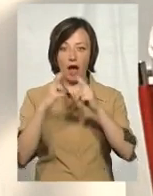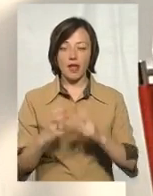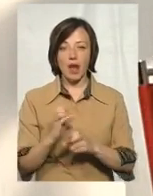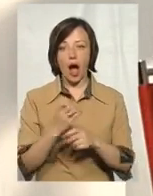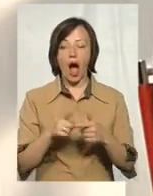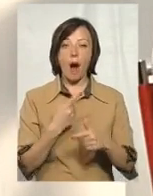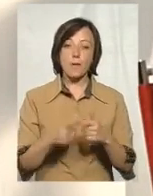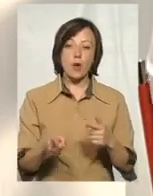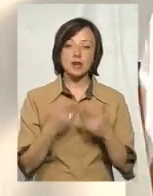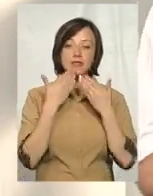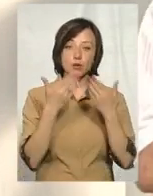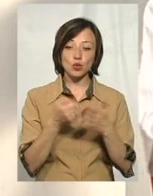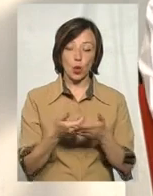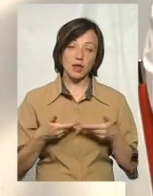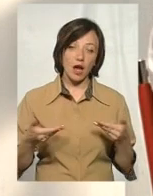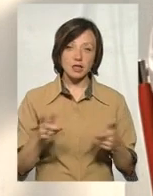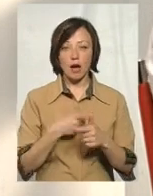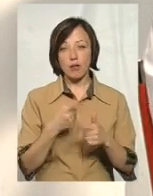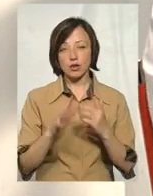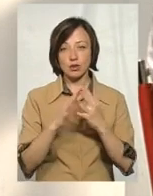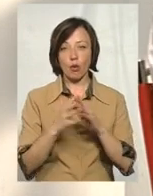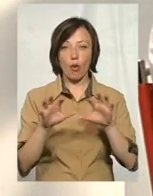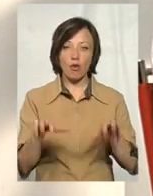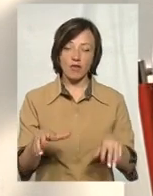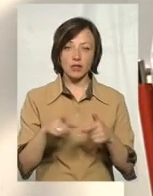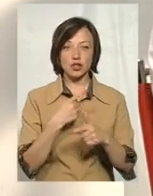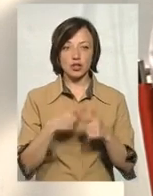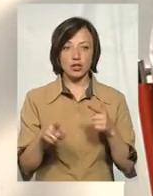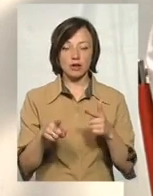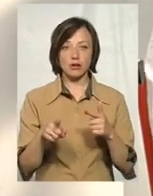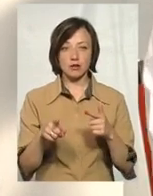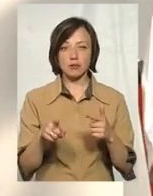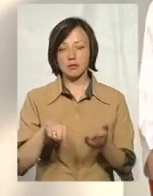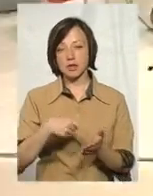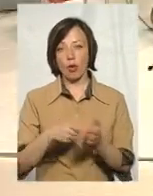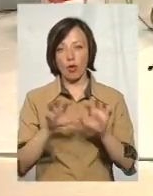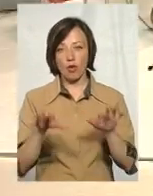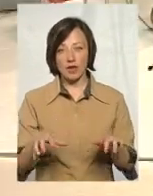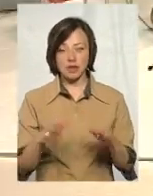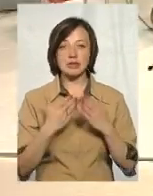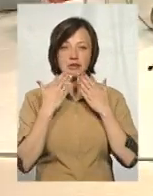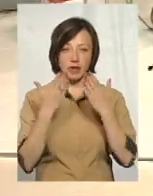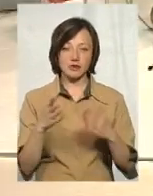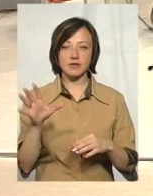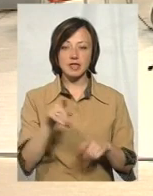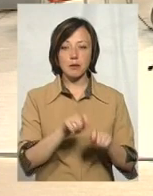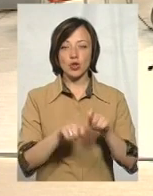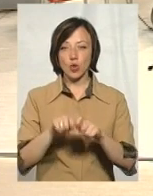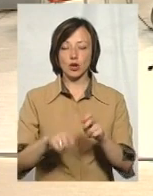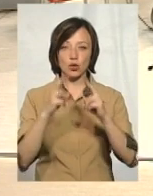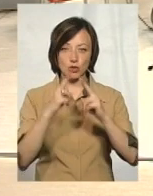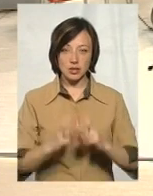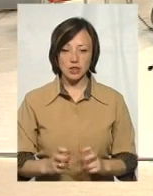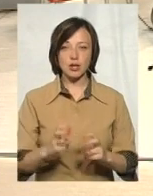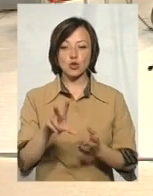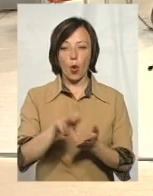Або звернулися безпосередньо до нас, або до сільського голови, до міського голови, всі моніторингові дослідження